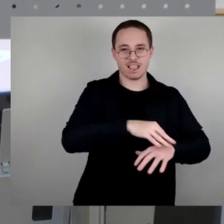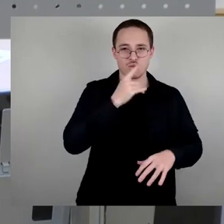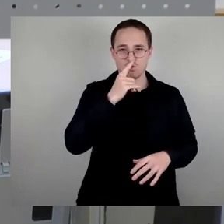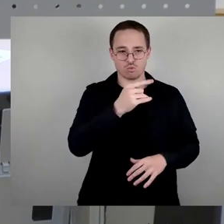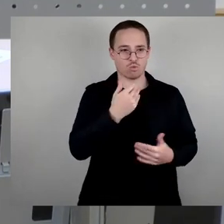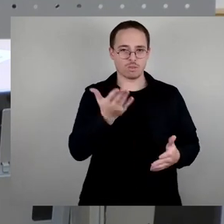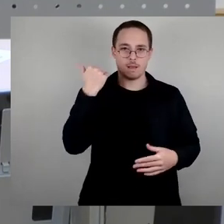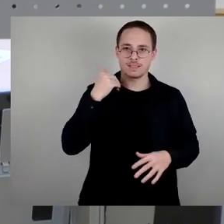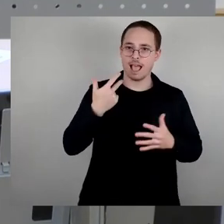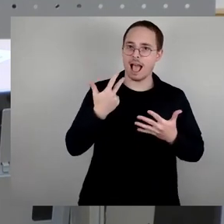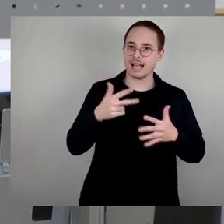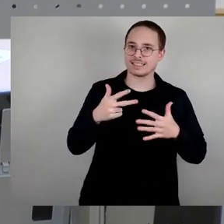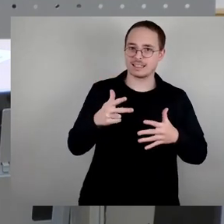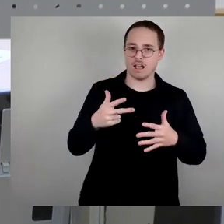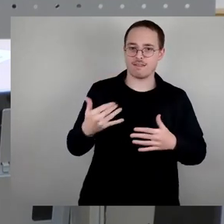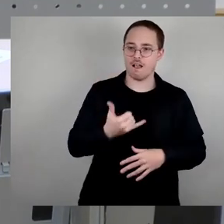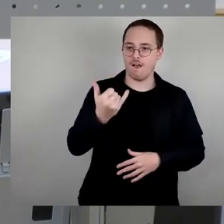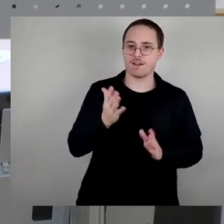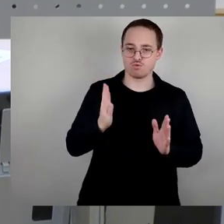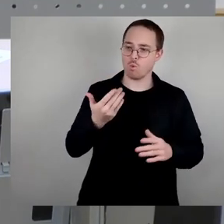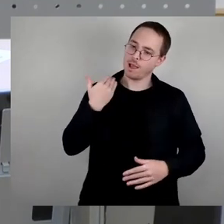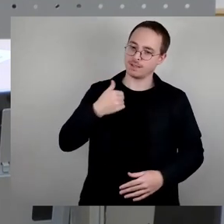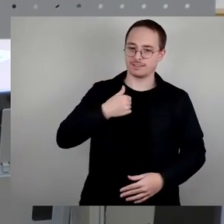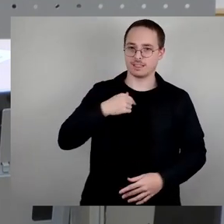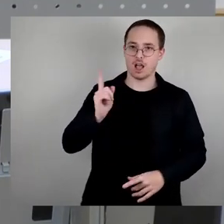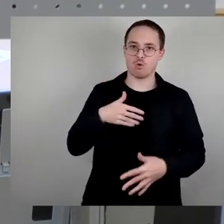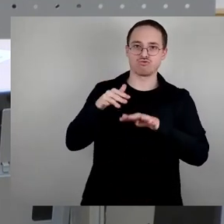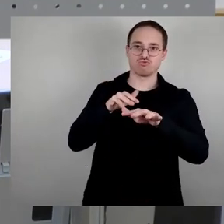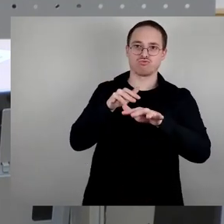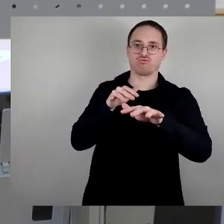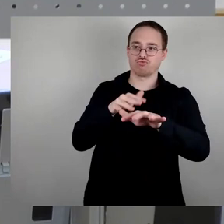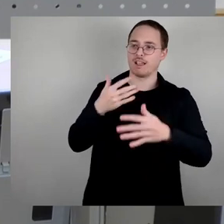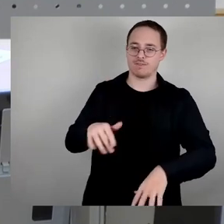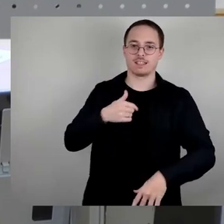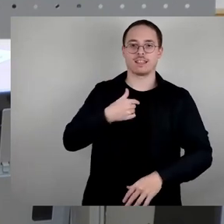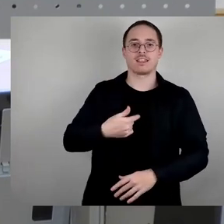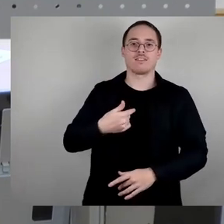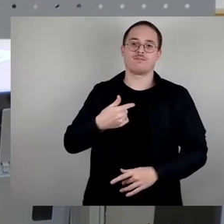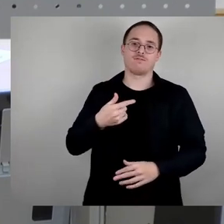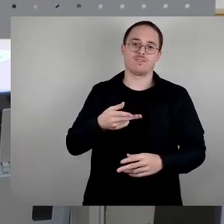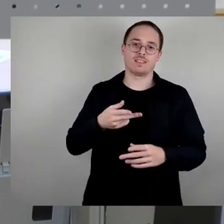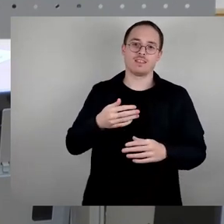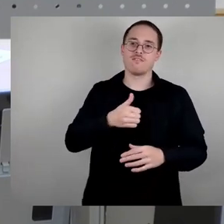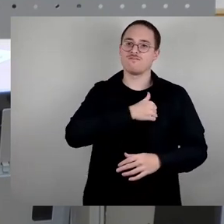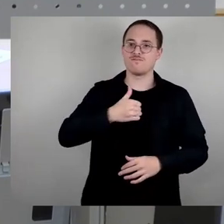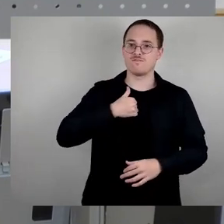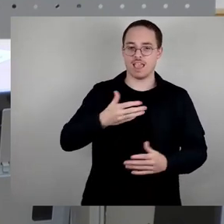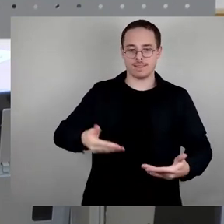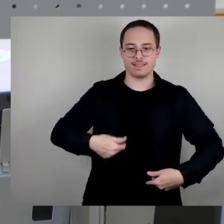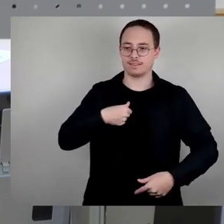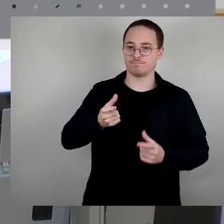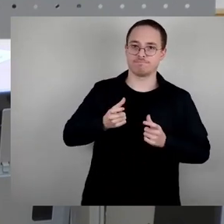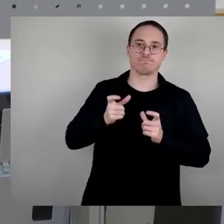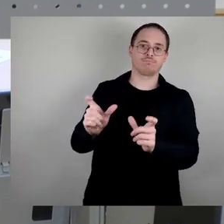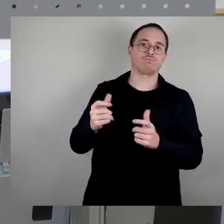Ich habe den längeren Wehrdienst verweigert. Heute sind diese Leute bei der Linken und fühlen sich da auch im Prinzip nach solchen Debatten ganz wohl. Insofern ist auch diese BSW